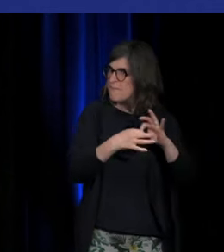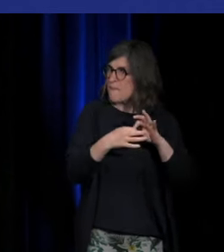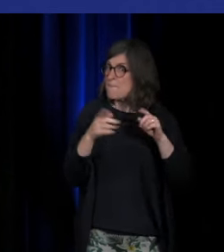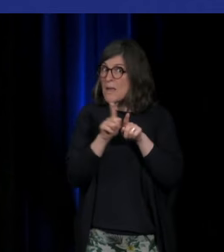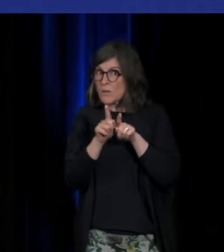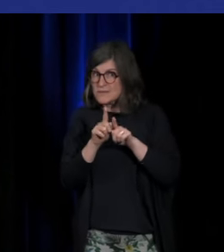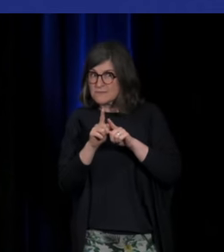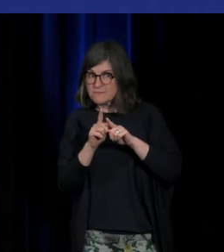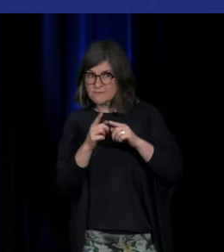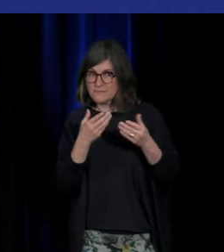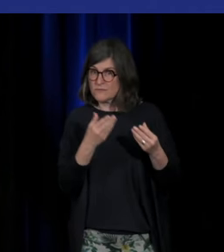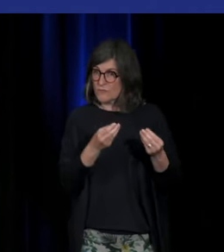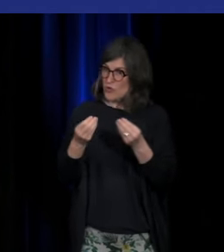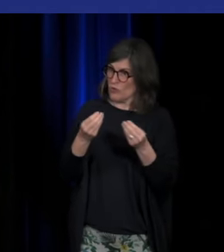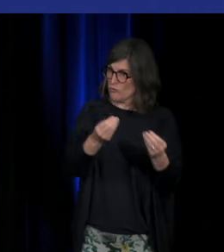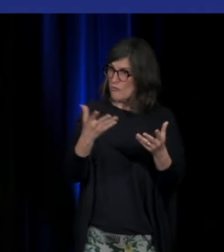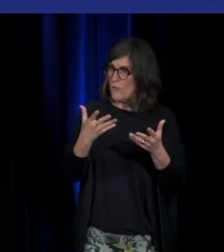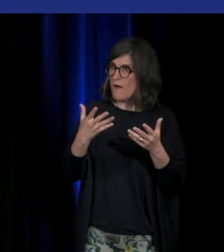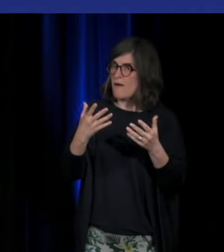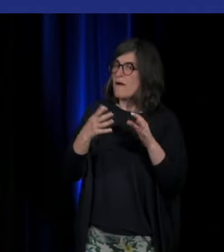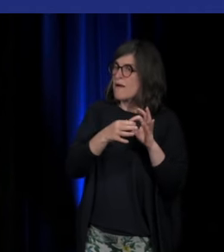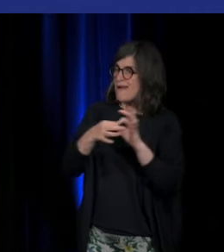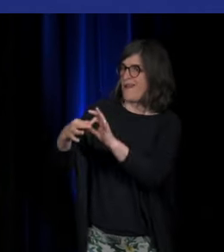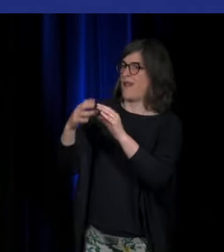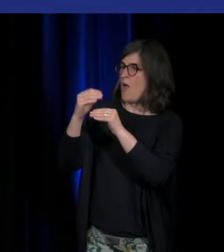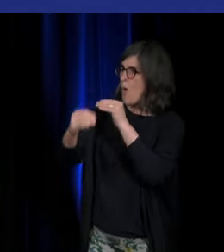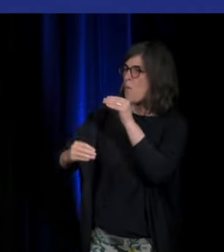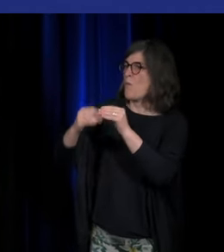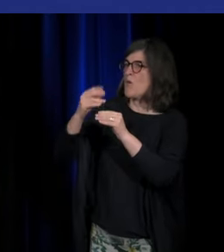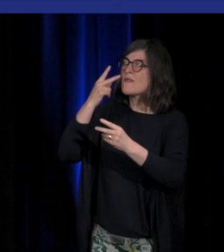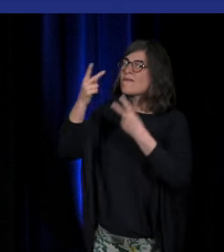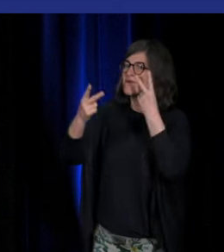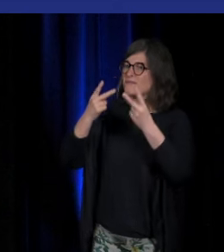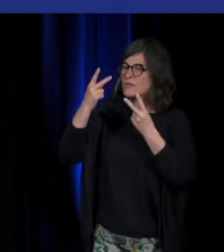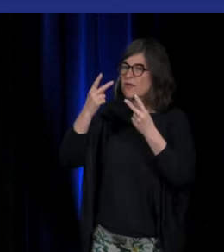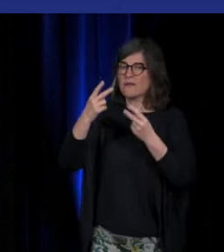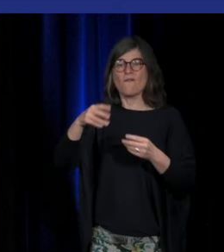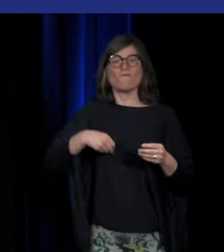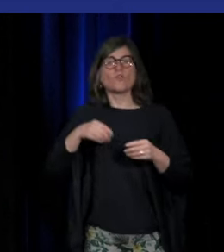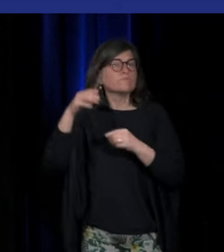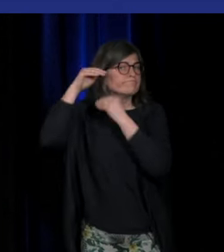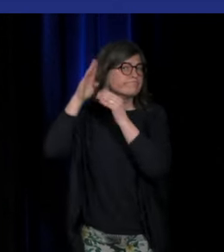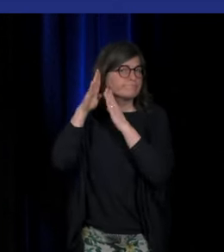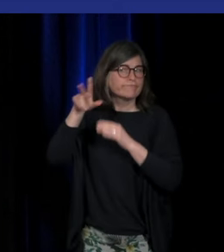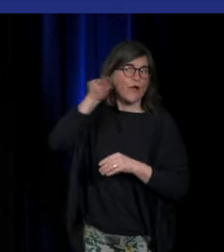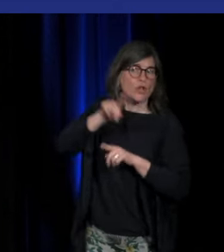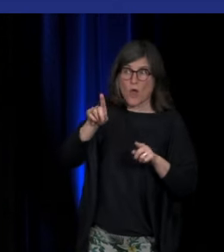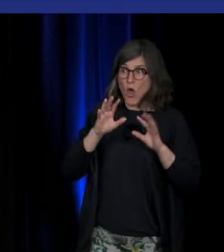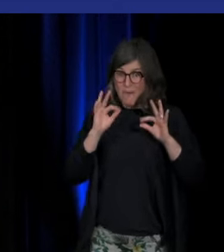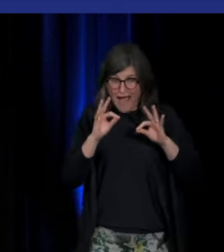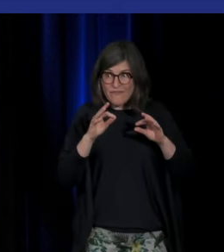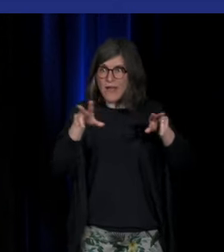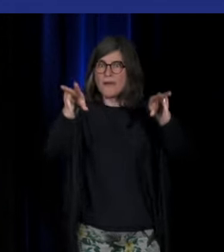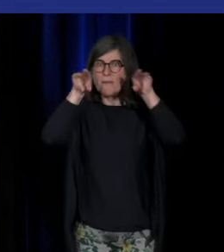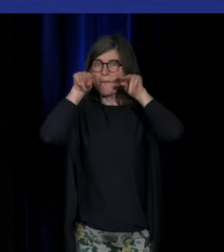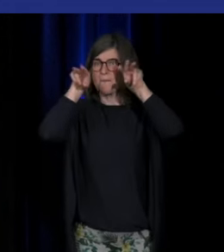personnes dont le rapport au monde, c'est un rapport visuel. Et je ne pas parce qu'ils n'entendent pas, c'est que la configuration perceptive propre des